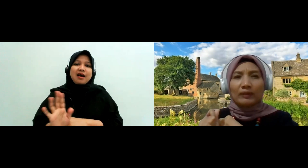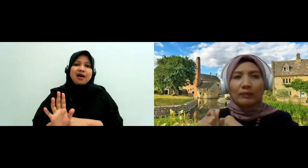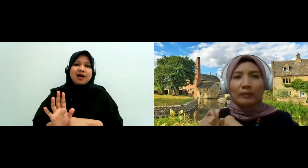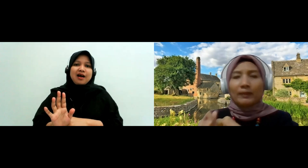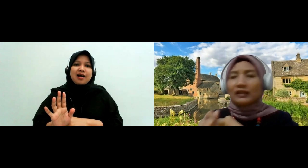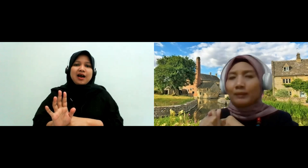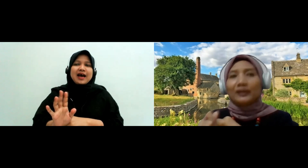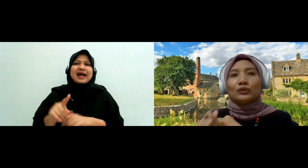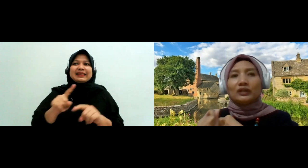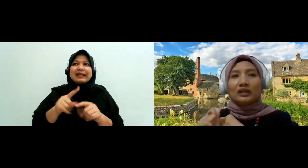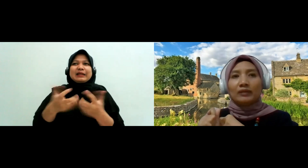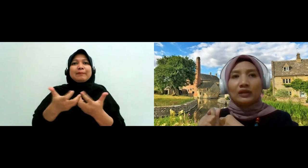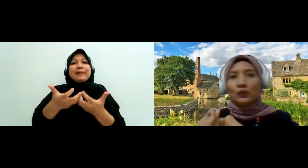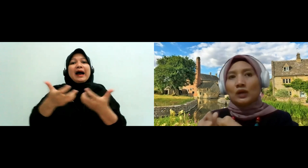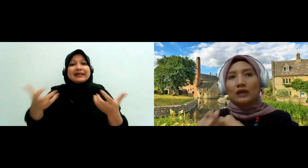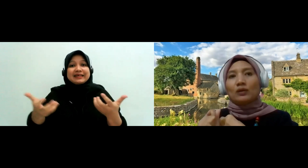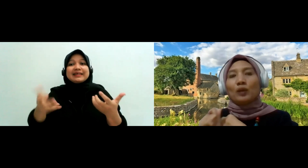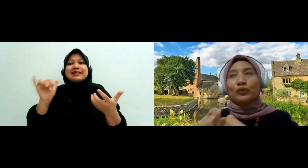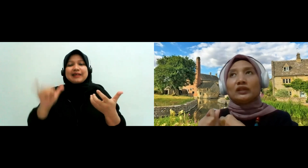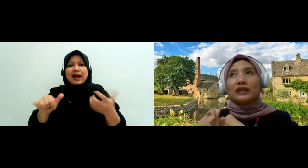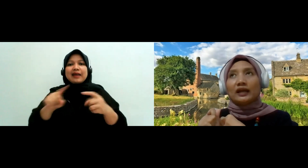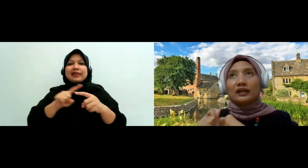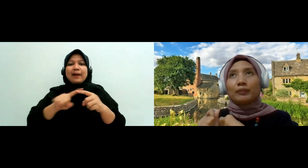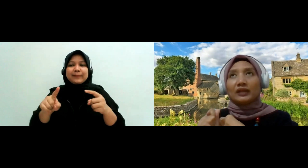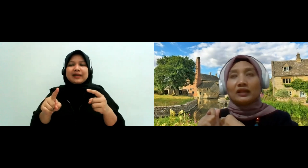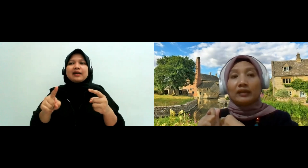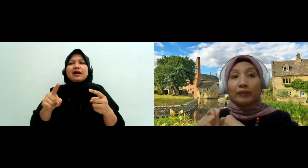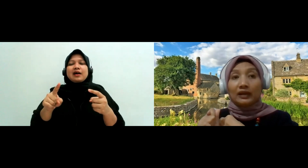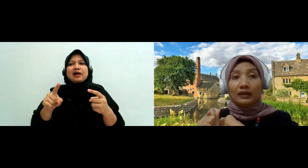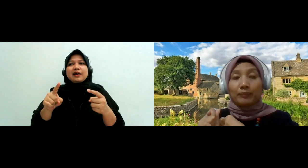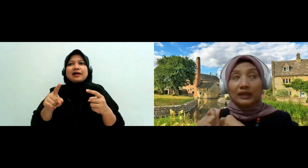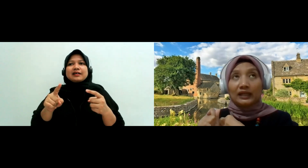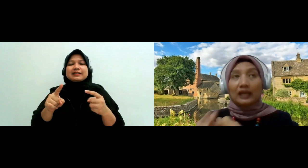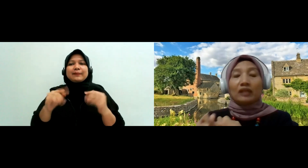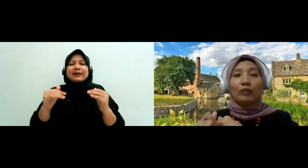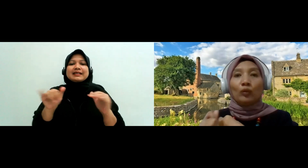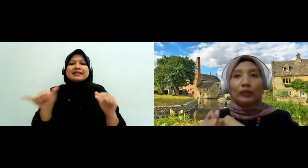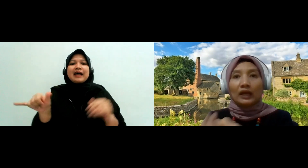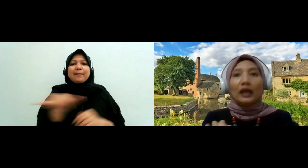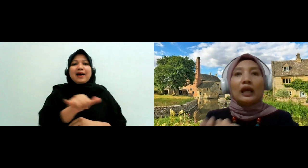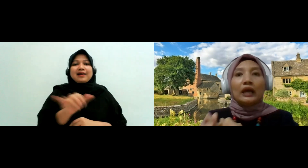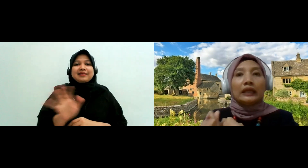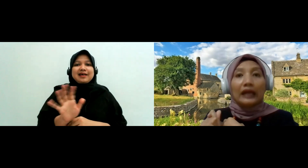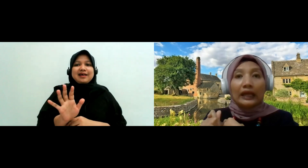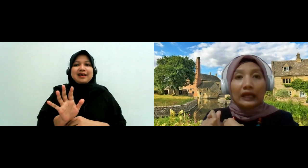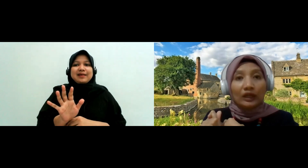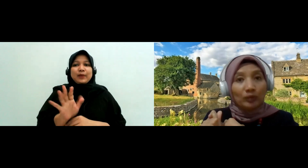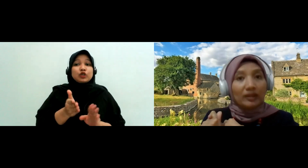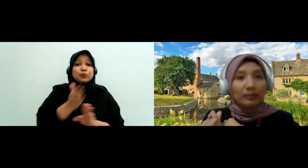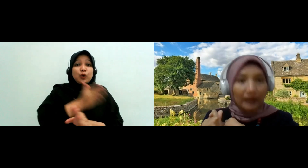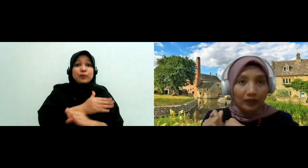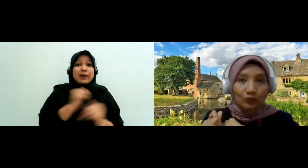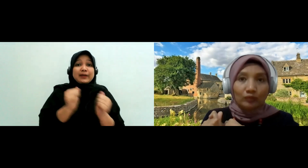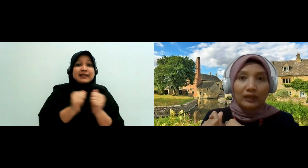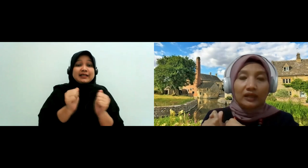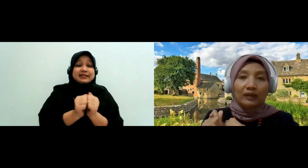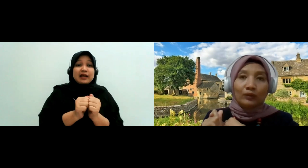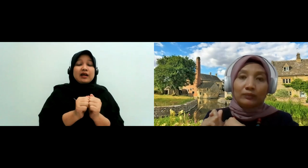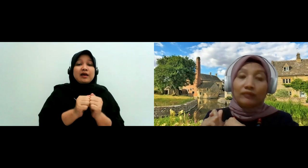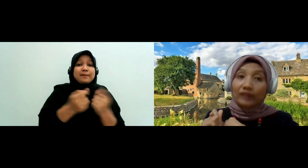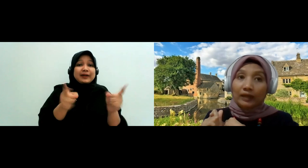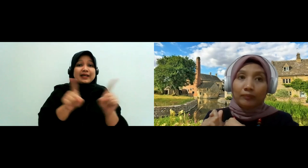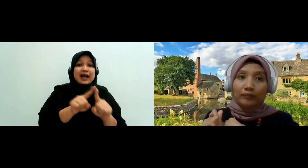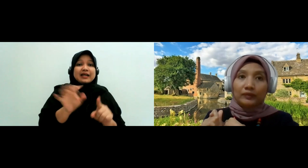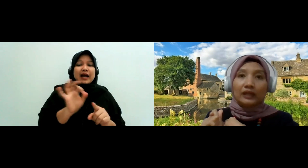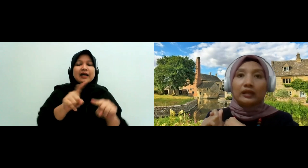porsinya berapa-berapa tapi itu tidak dibagi dua walaupun tidak ada perjanjian peranikah sebelumnya yang kayak-kayak gitu bisa dipakai tuh Mbak Nining